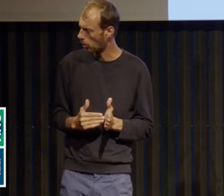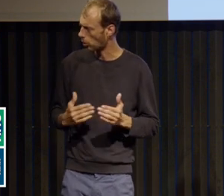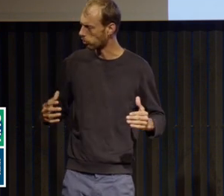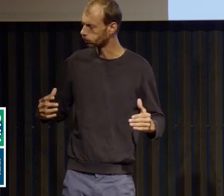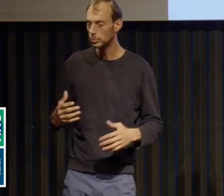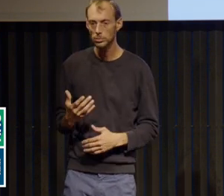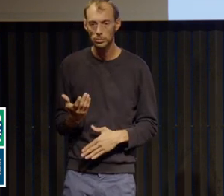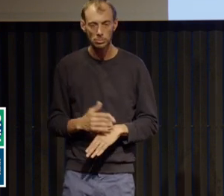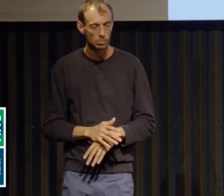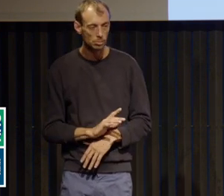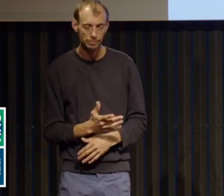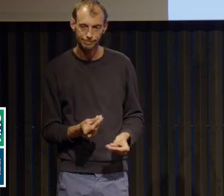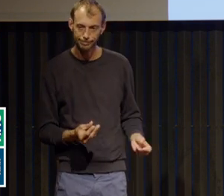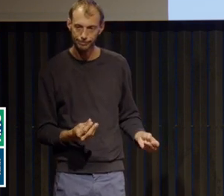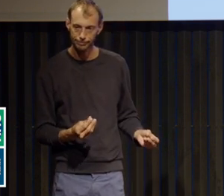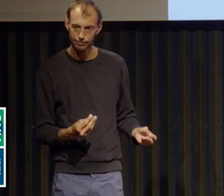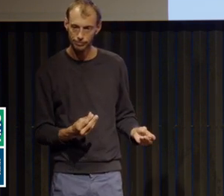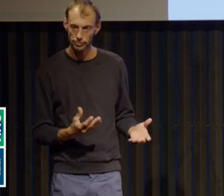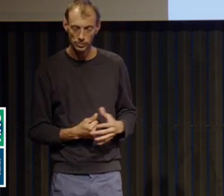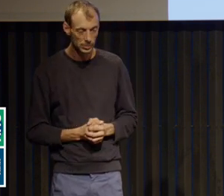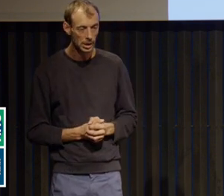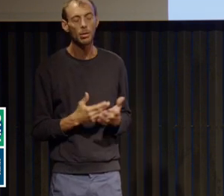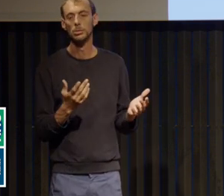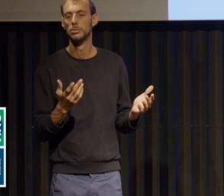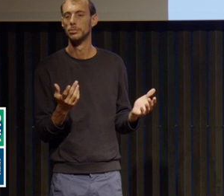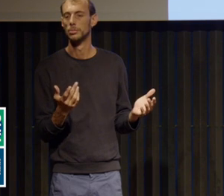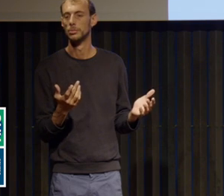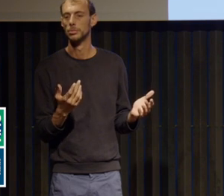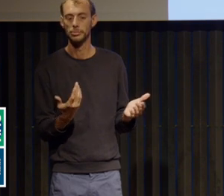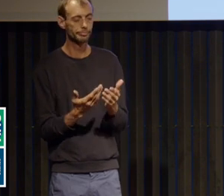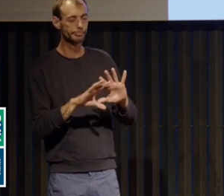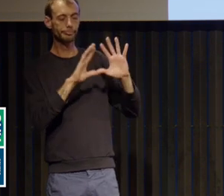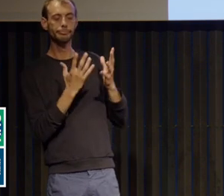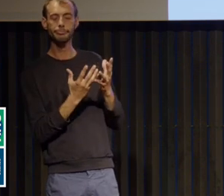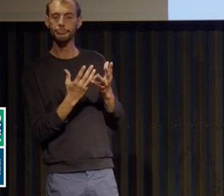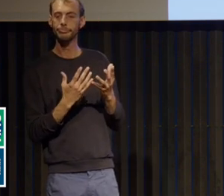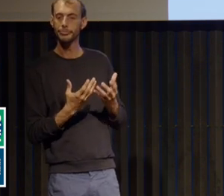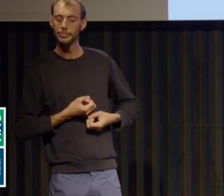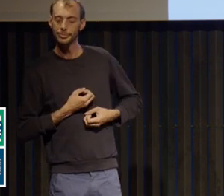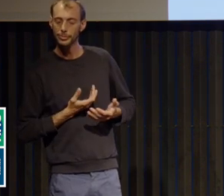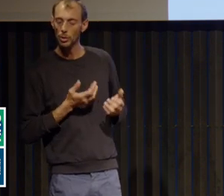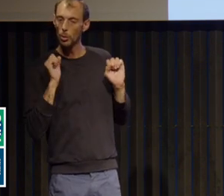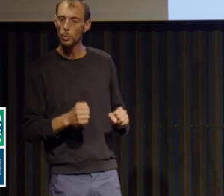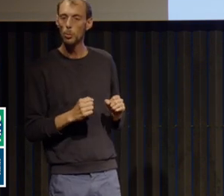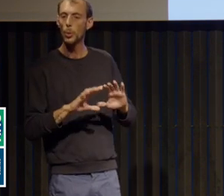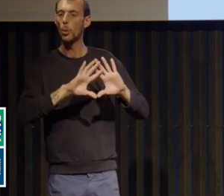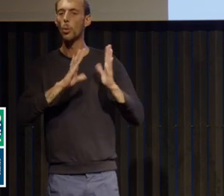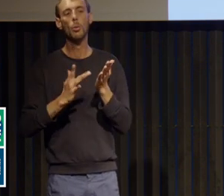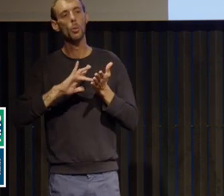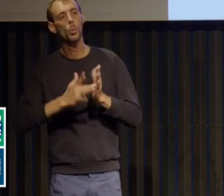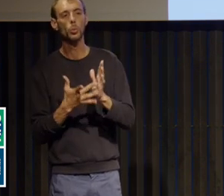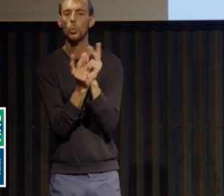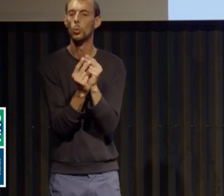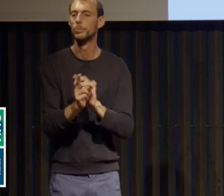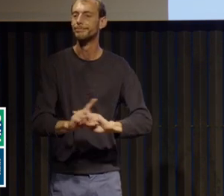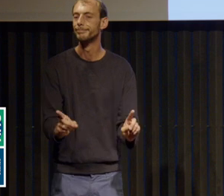Alors, tout ça, évidemment, c'est un petit peu insuffisant pour tout expliquer et c'est vrai que dans ce qui se passe, va dire que ce sont quand même des